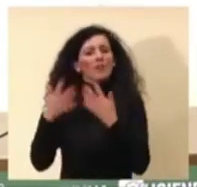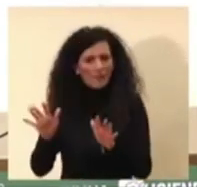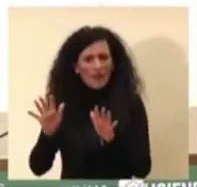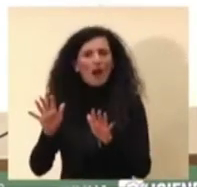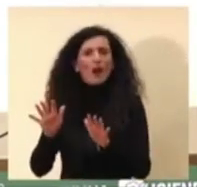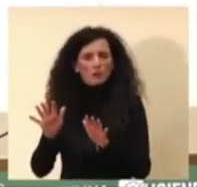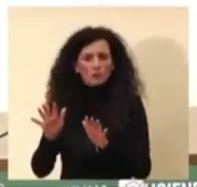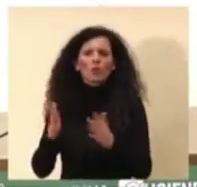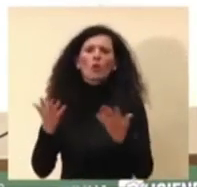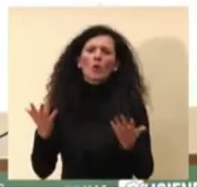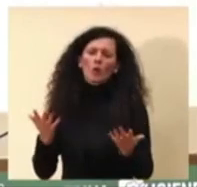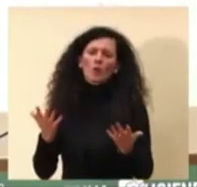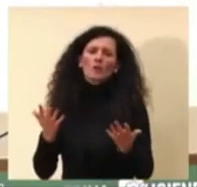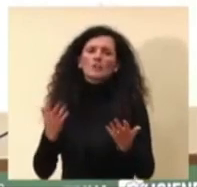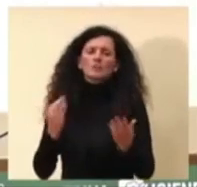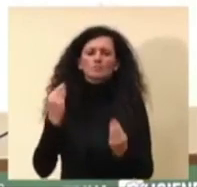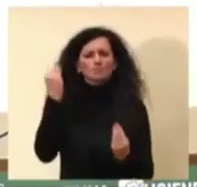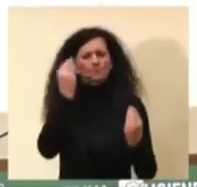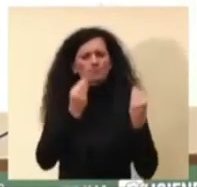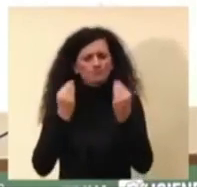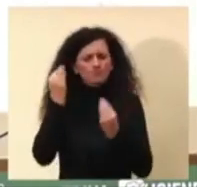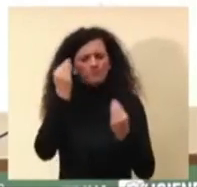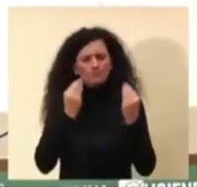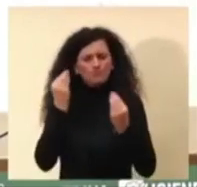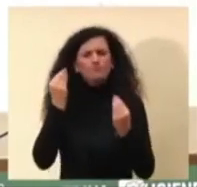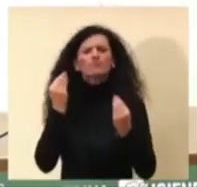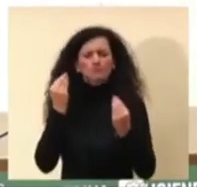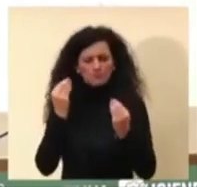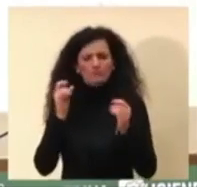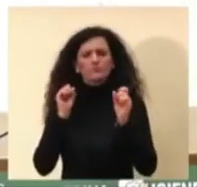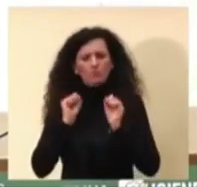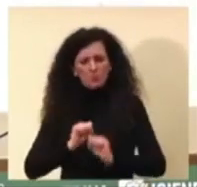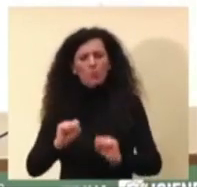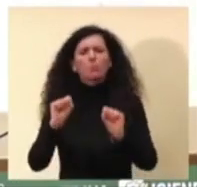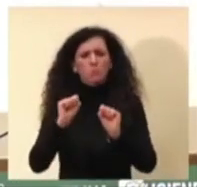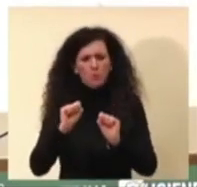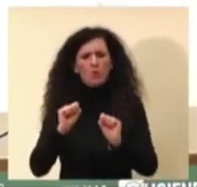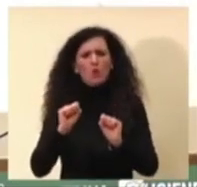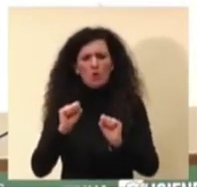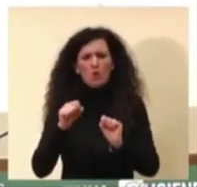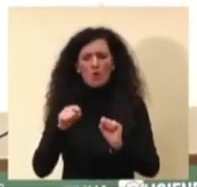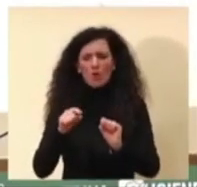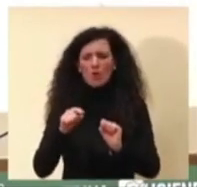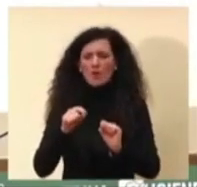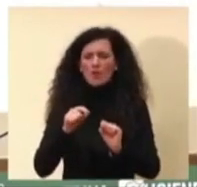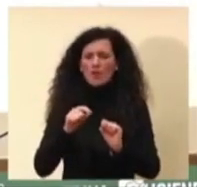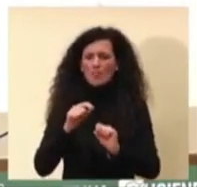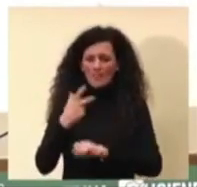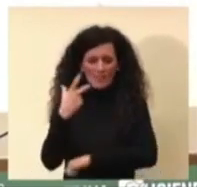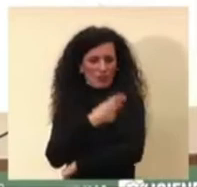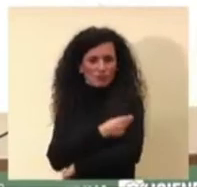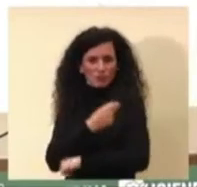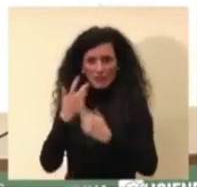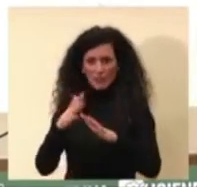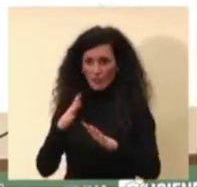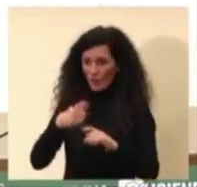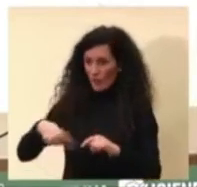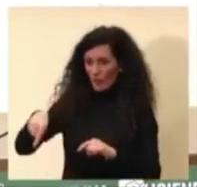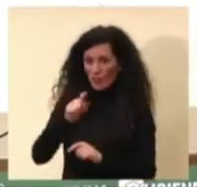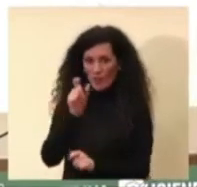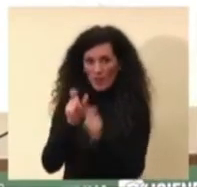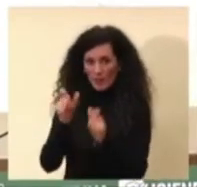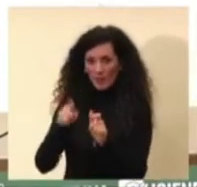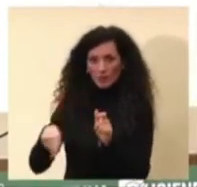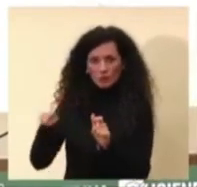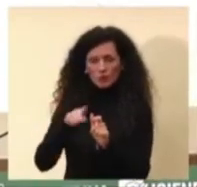si presuppone che possono avere appunto la protezione che viene conferita nelle